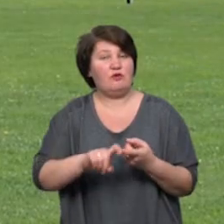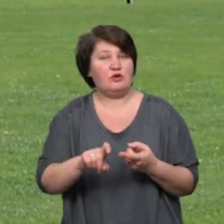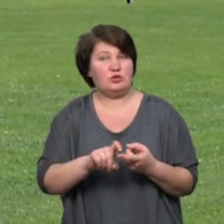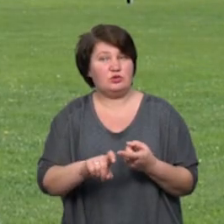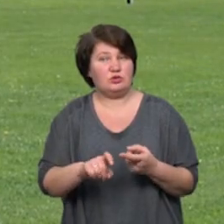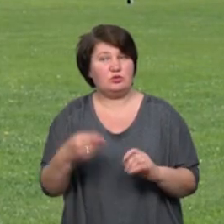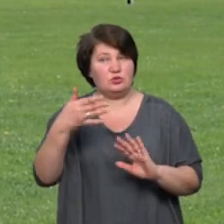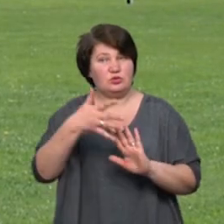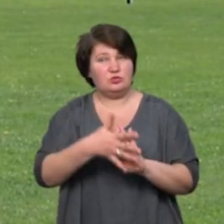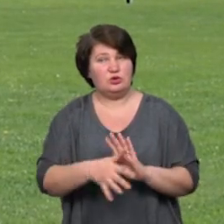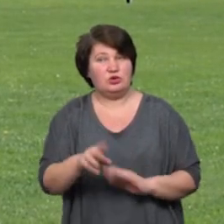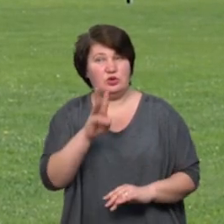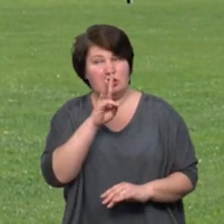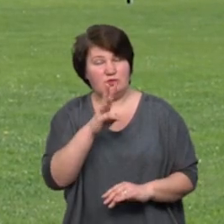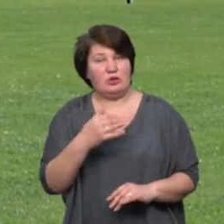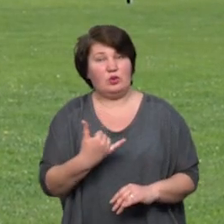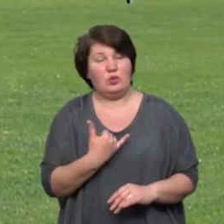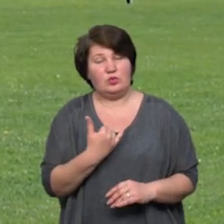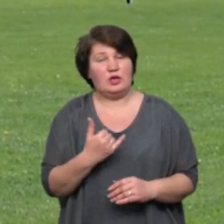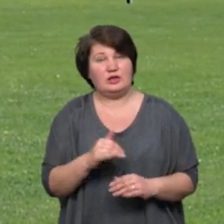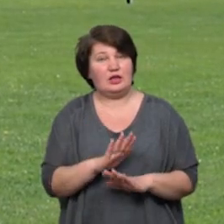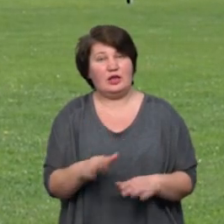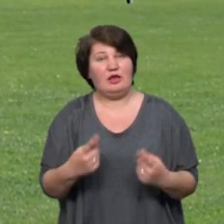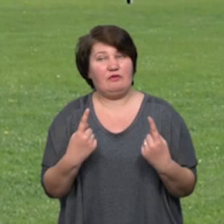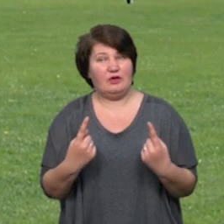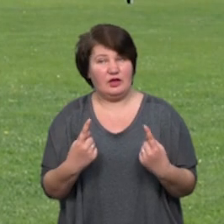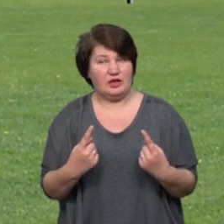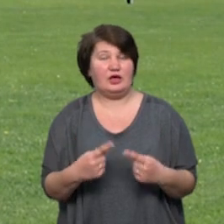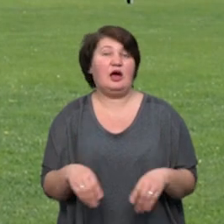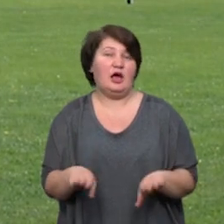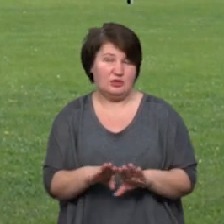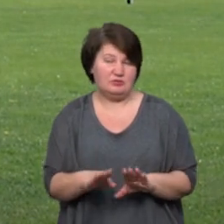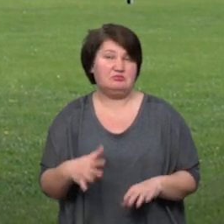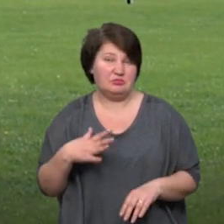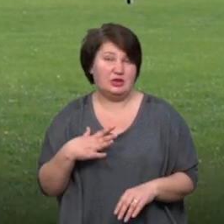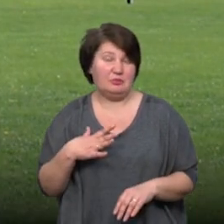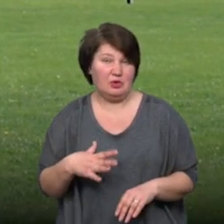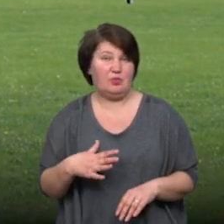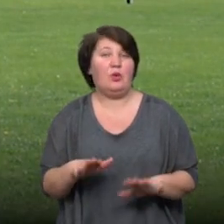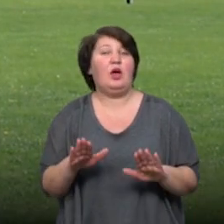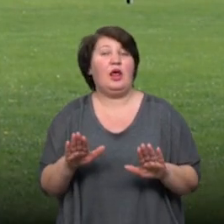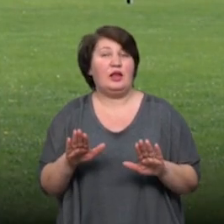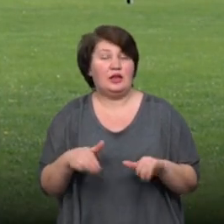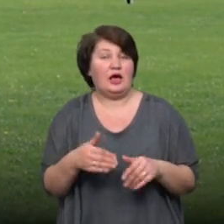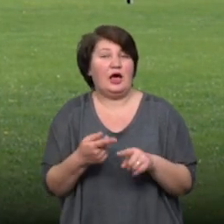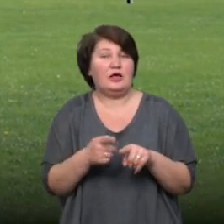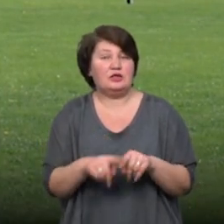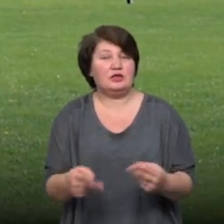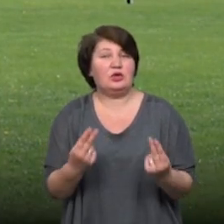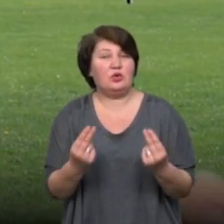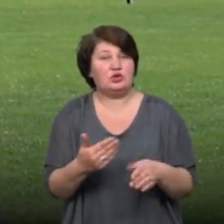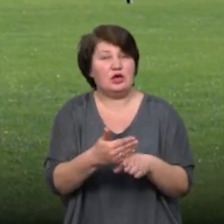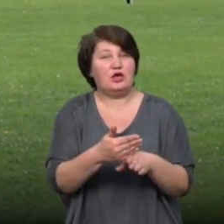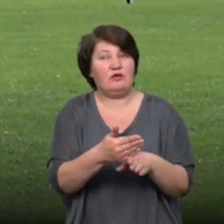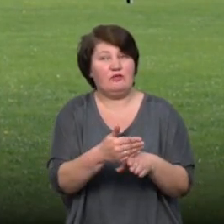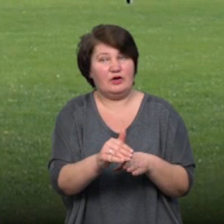Зрозуміло, що в зарплати невеликі, але якось ми то переб'ємо, і нехай ті кошти, які ми виділили, щоб